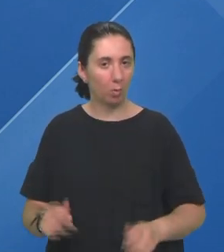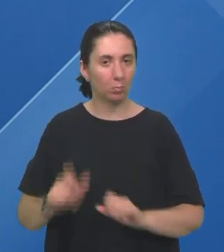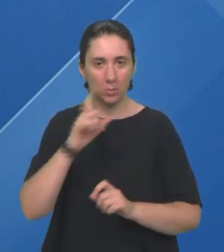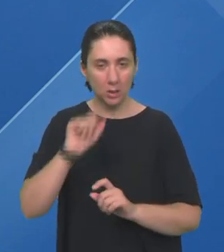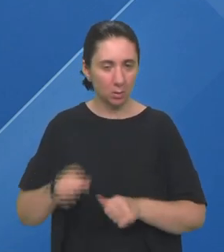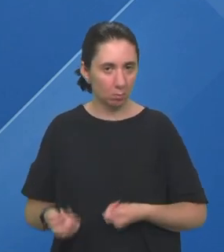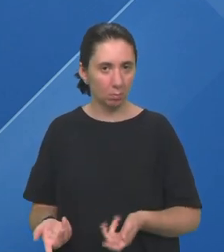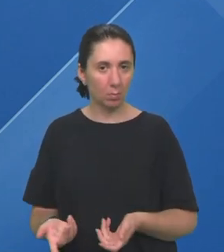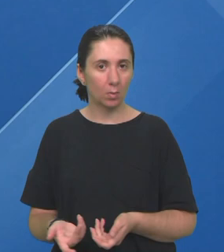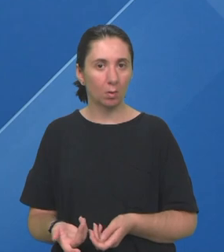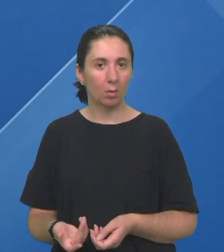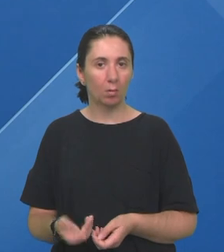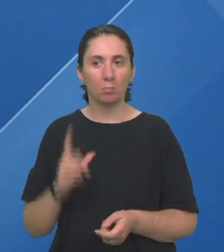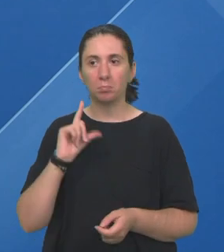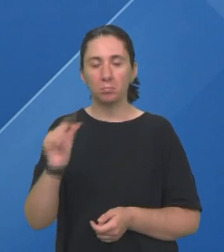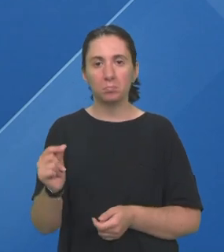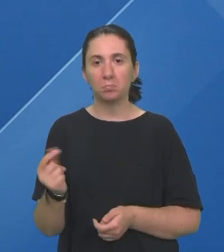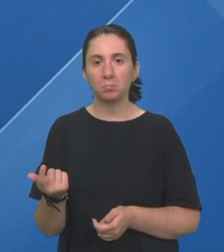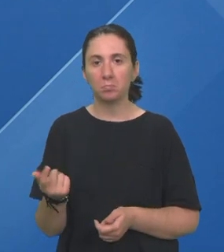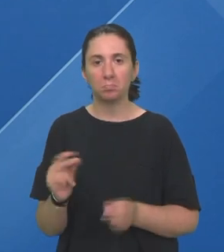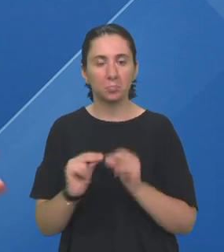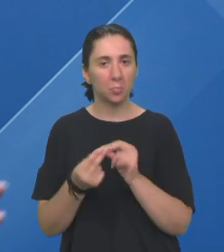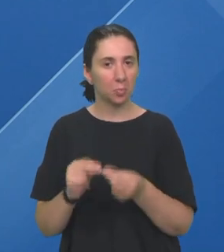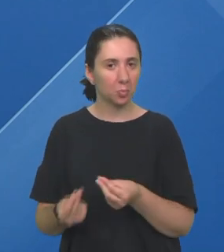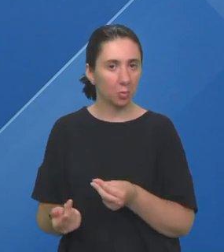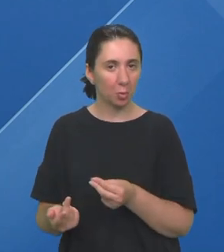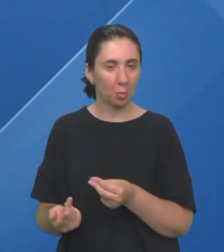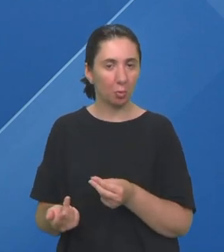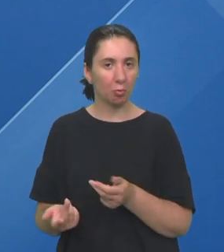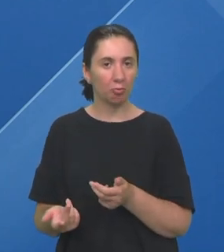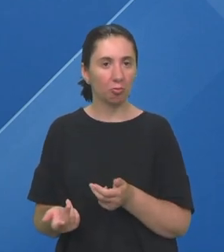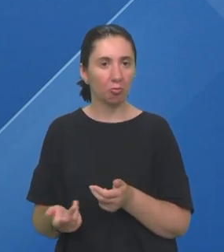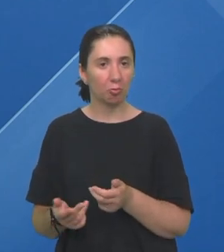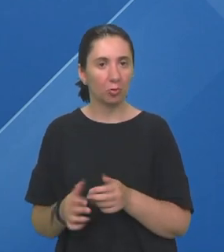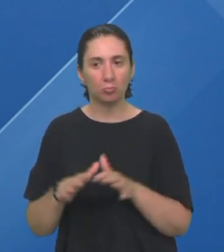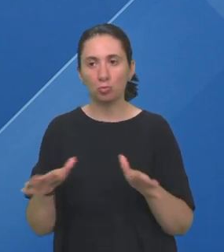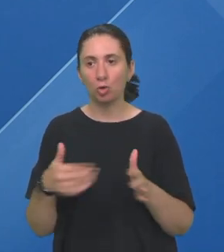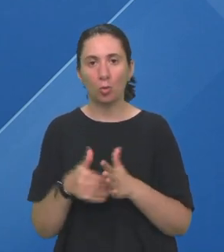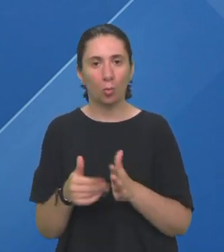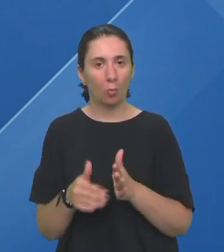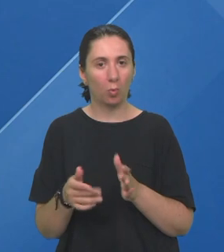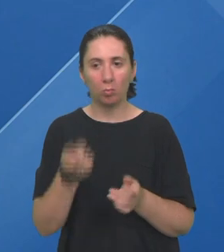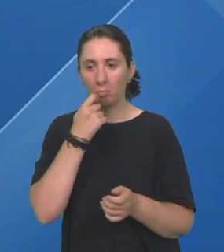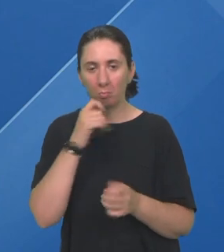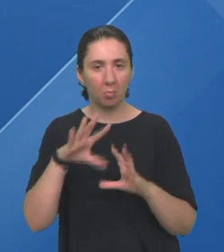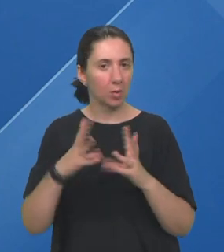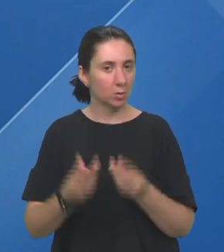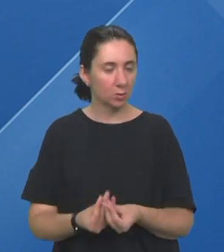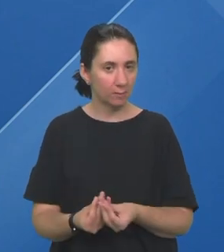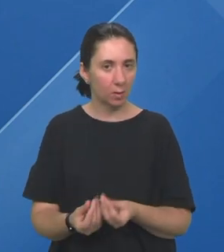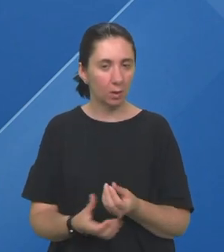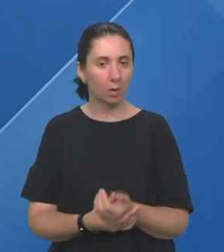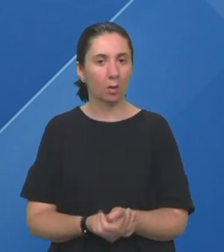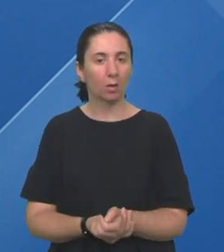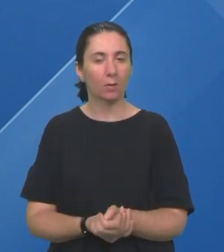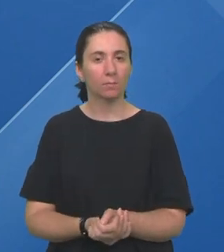obuće Odlazak u trgovine, znači, široke potrošnje, namirnice i svega ostaloga